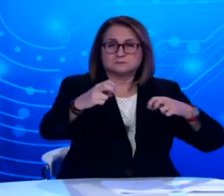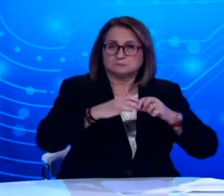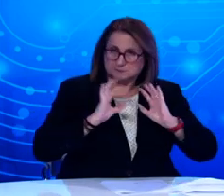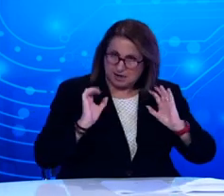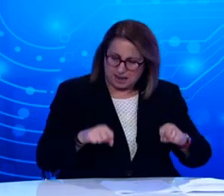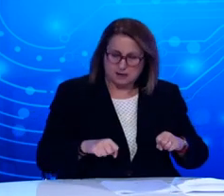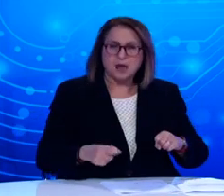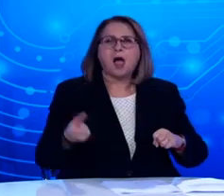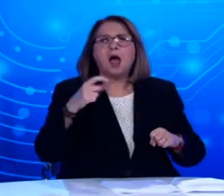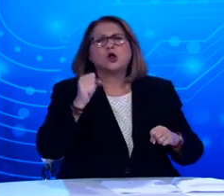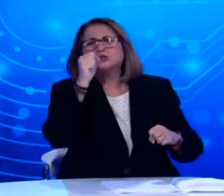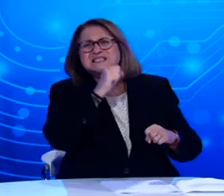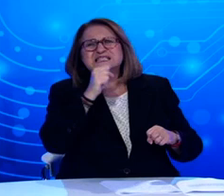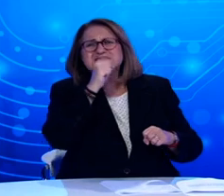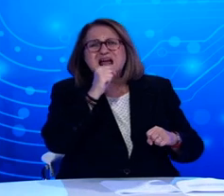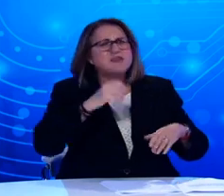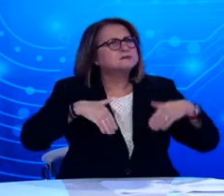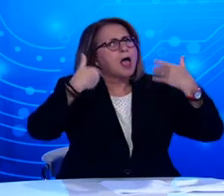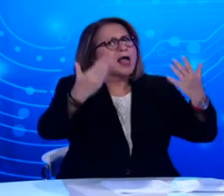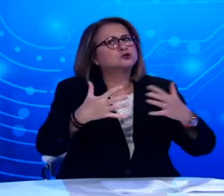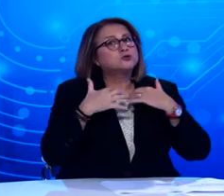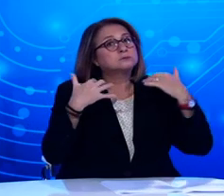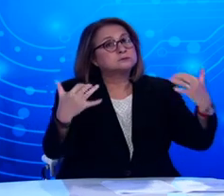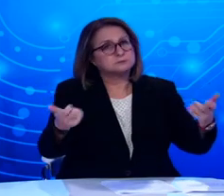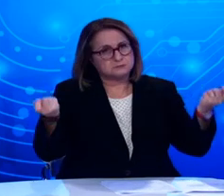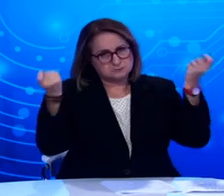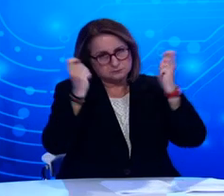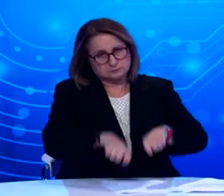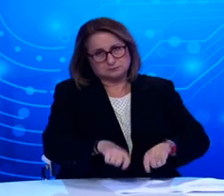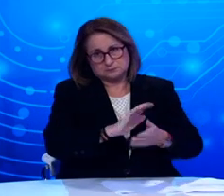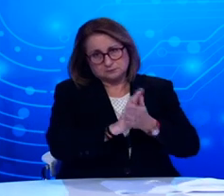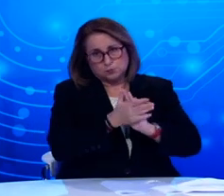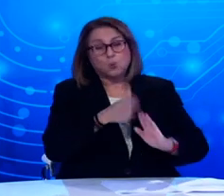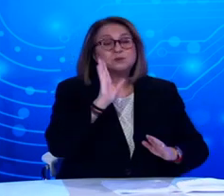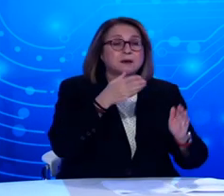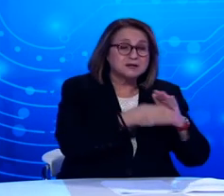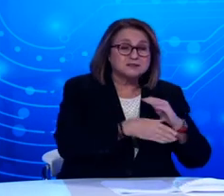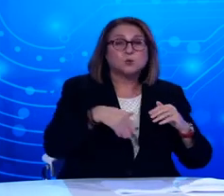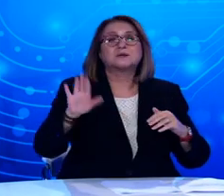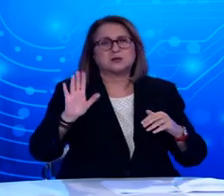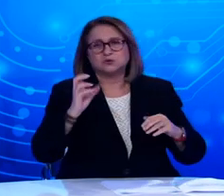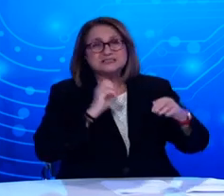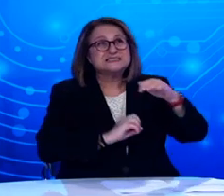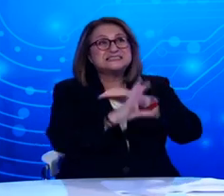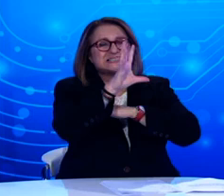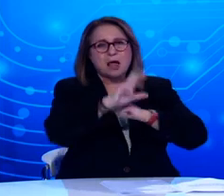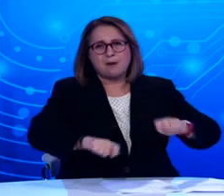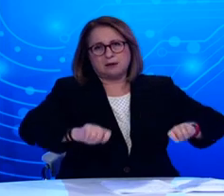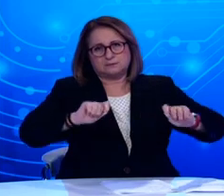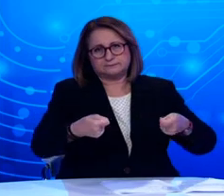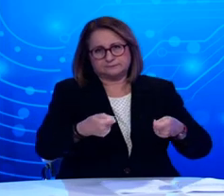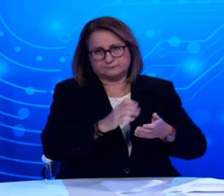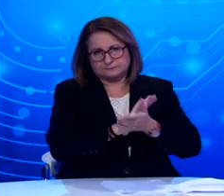οι συναυλίες τόσους ανοιχτούς όσο και σε κλειστούς χώρους. Αναστέλλονται οι προβολές σε κλειστούς κινηματογράφους. Θεσπίζεται